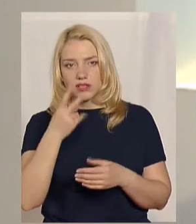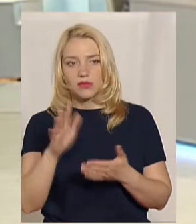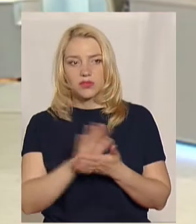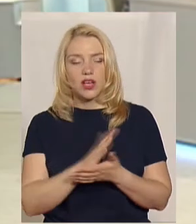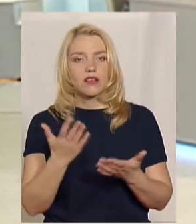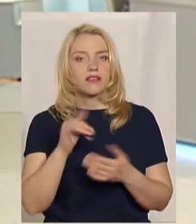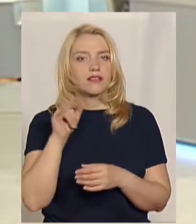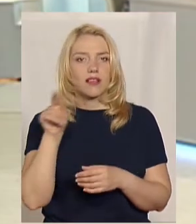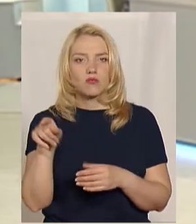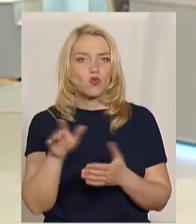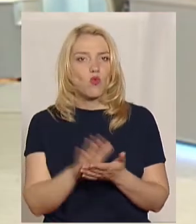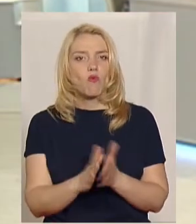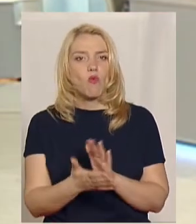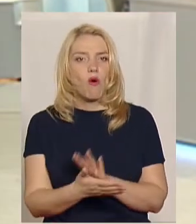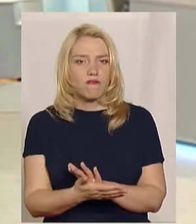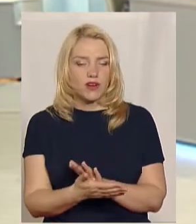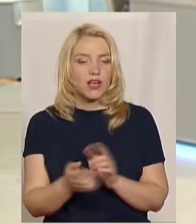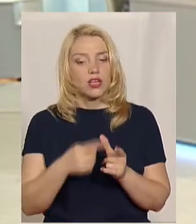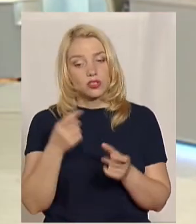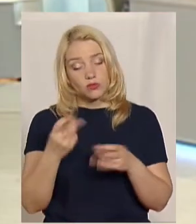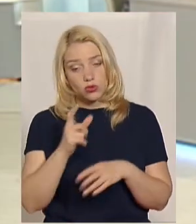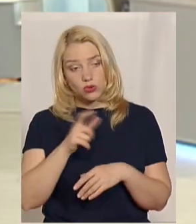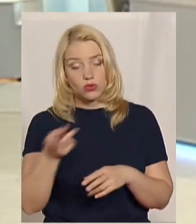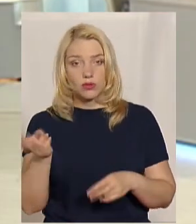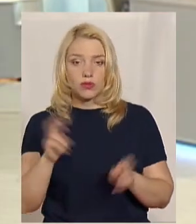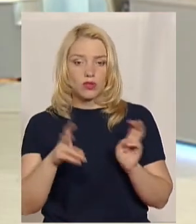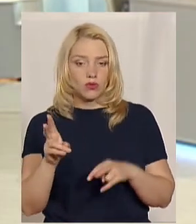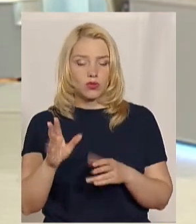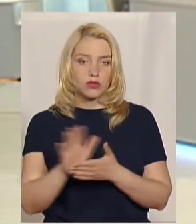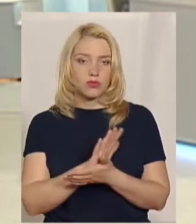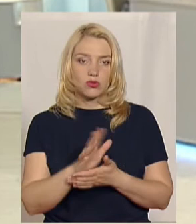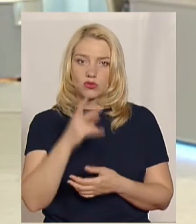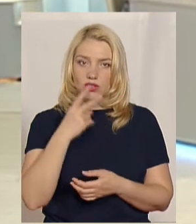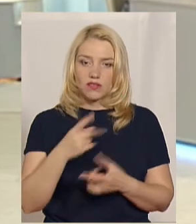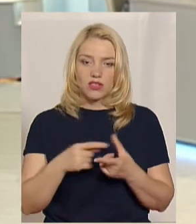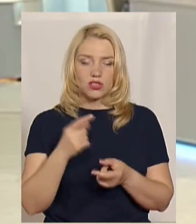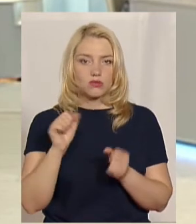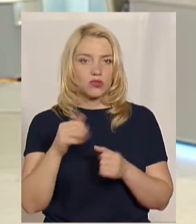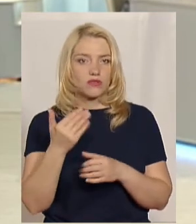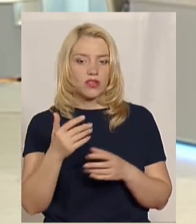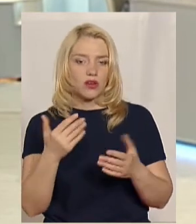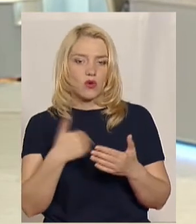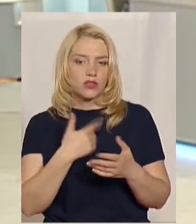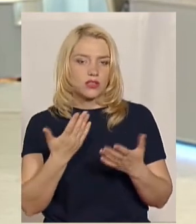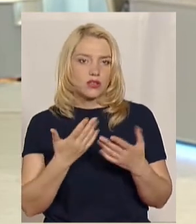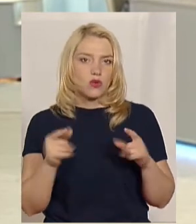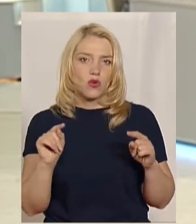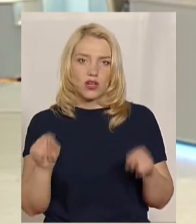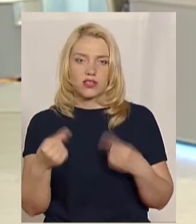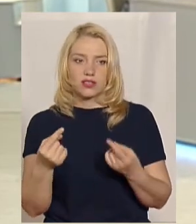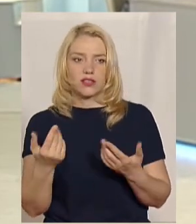умови? Чи просто так люди приходять і дивляться, чи, можливо, ви плануєте організувати більш якісь